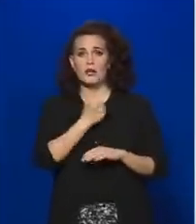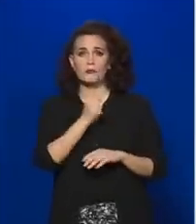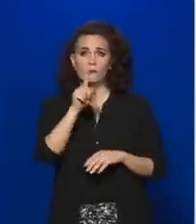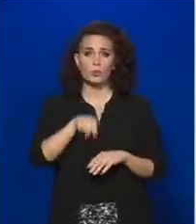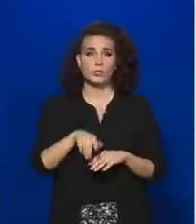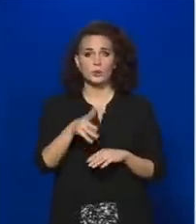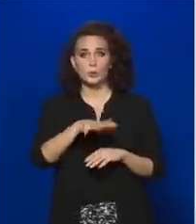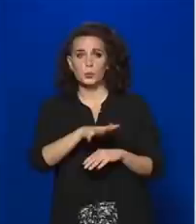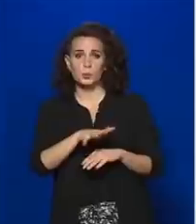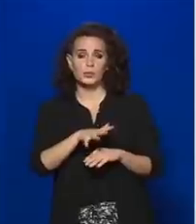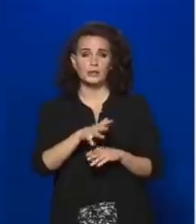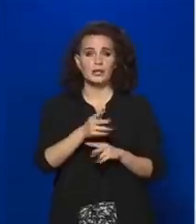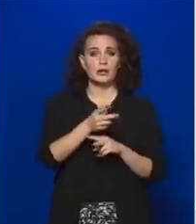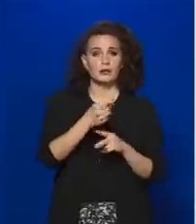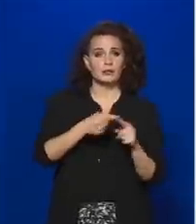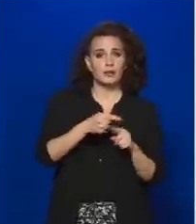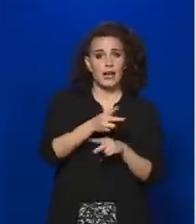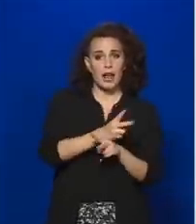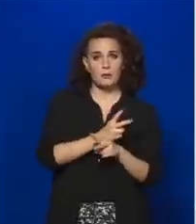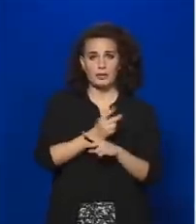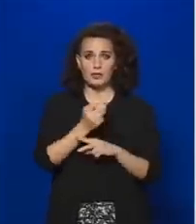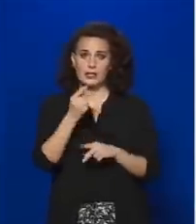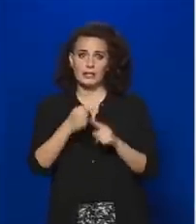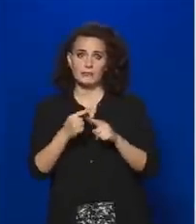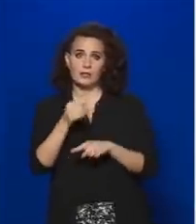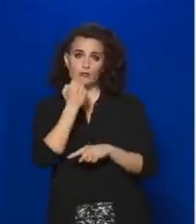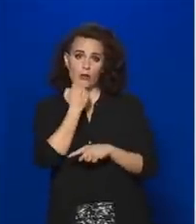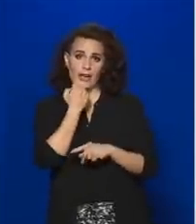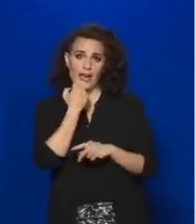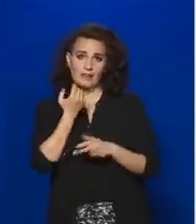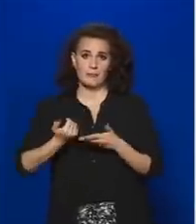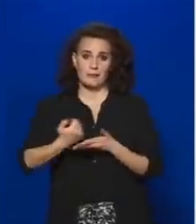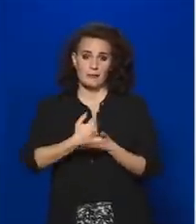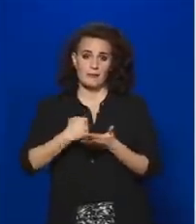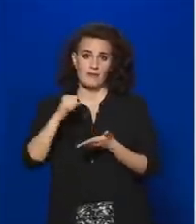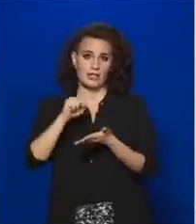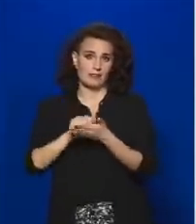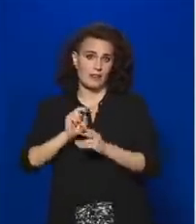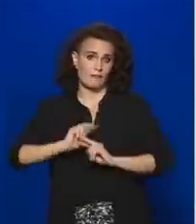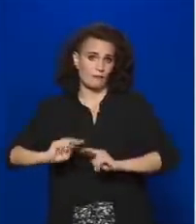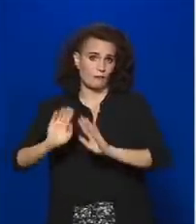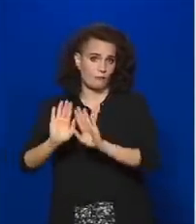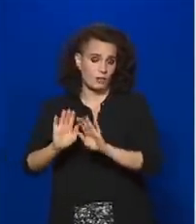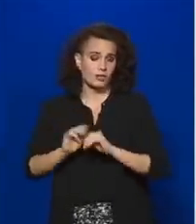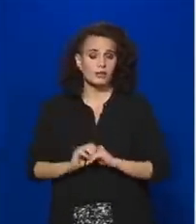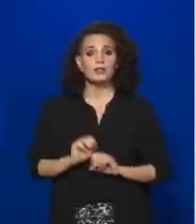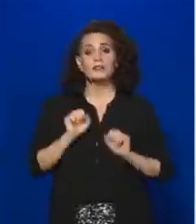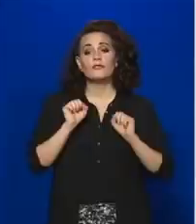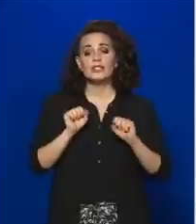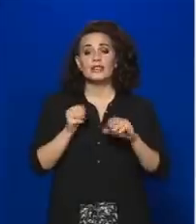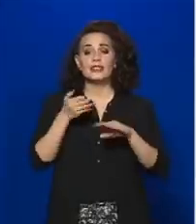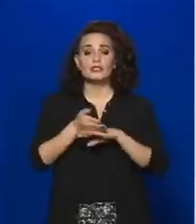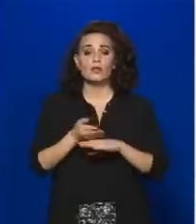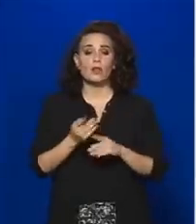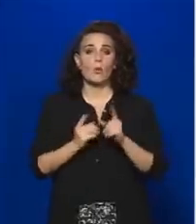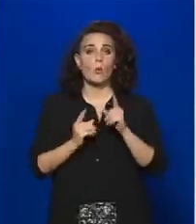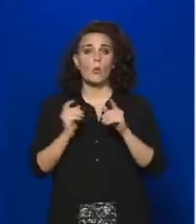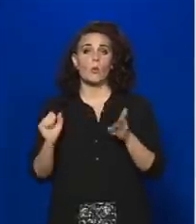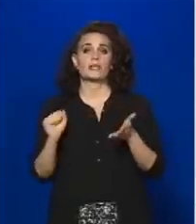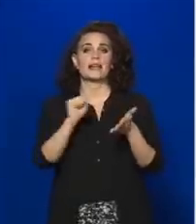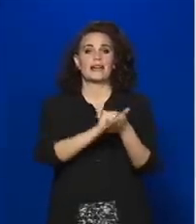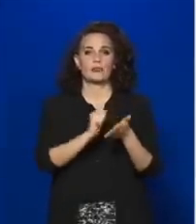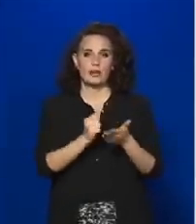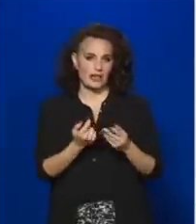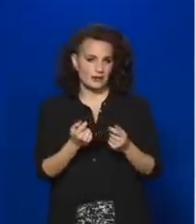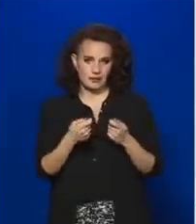részben áll, részben saját bevétel áll rendelkezésére. Úgy gondoljuk, hogy a védekezéshez való hozzájárulásnak ez a mértéke,